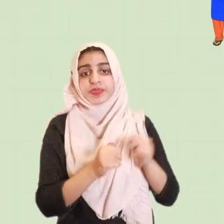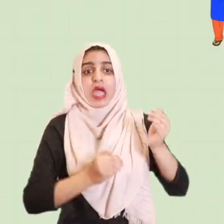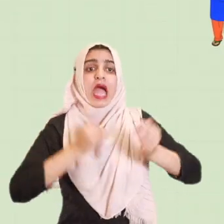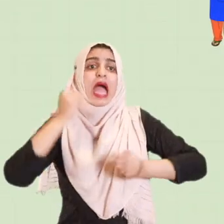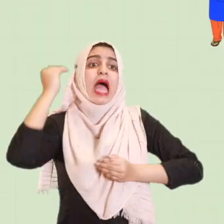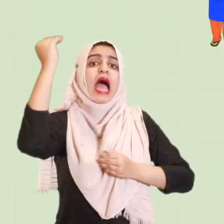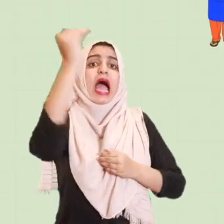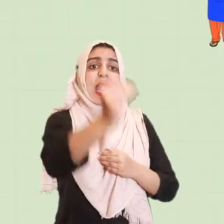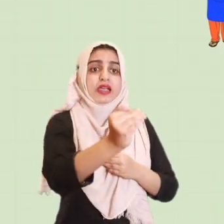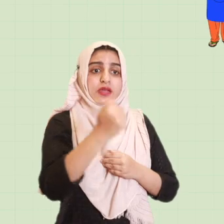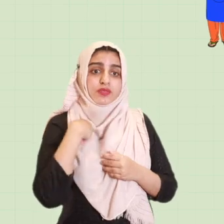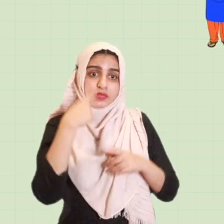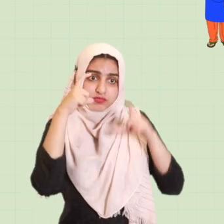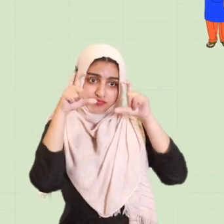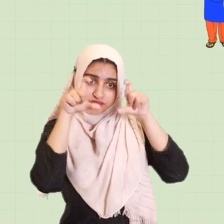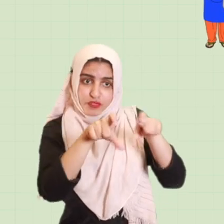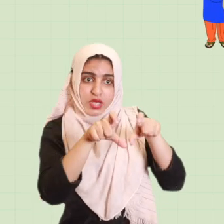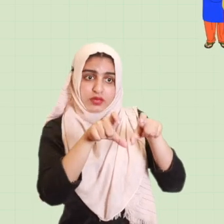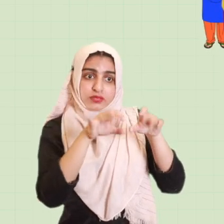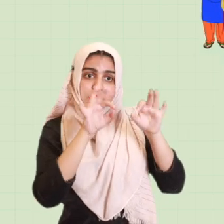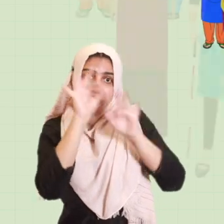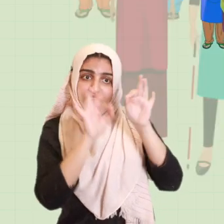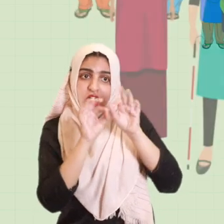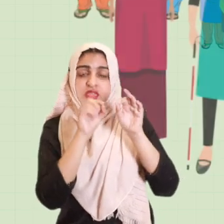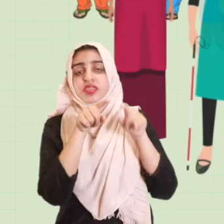مستقبل پر نظر رکھنی ہوگی